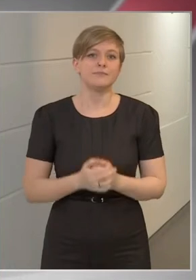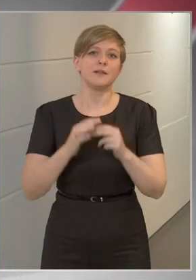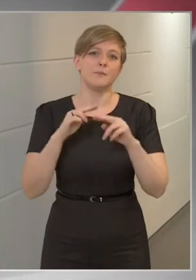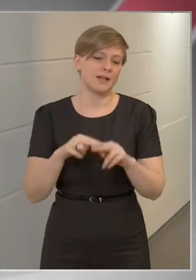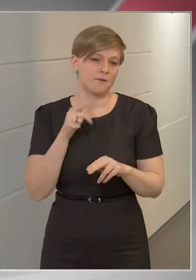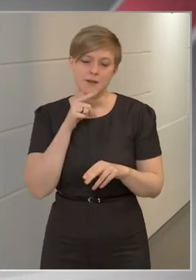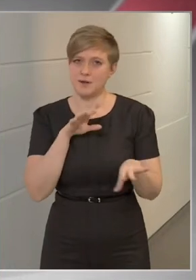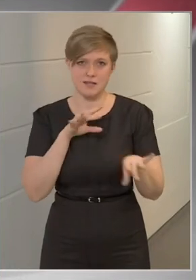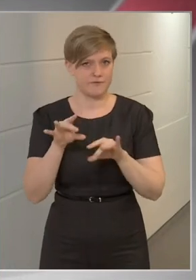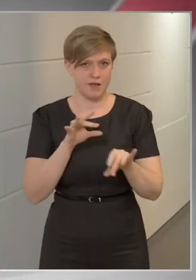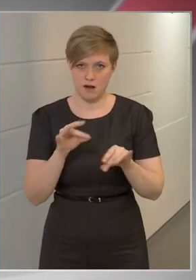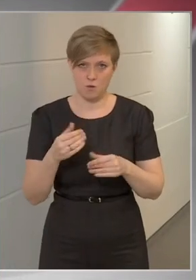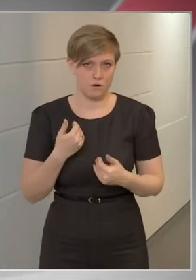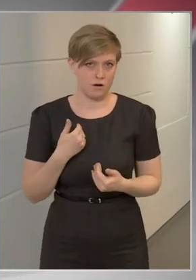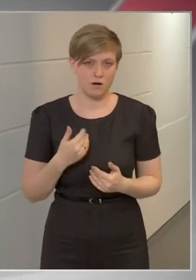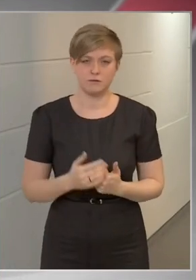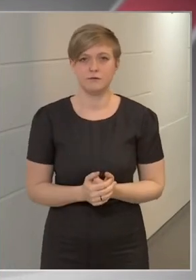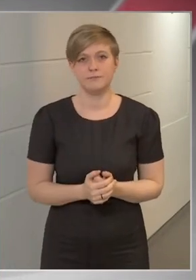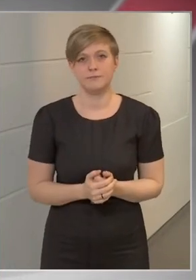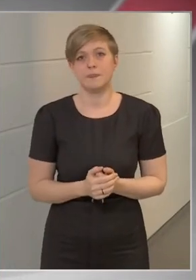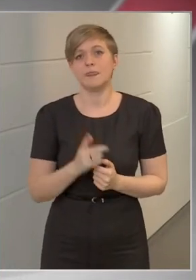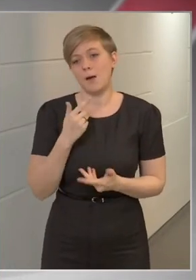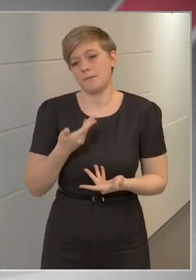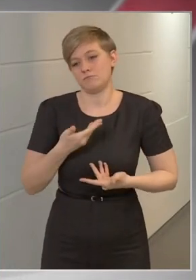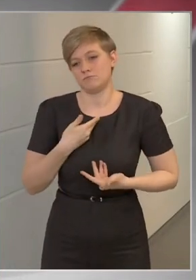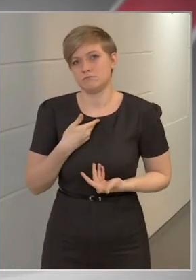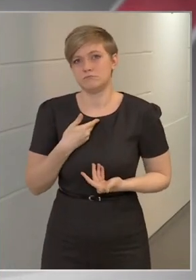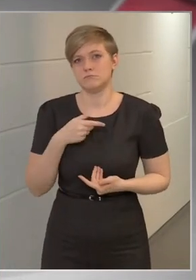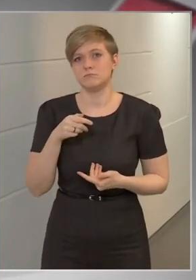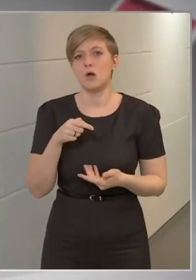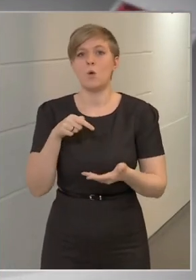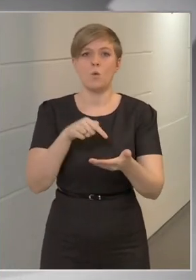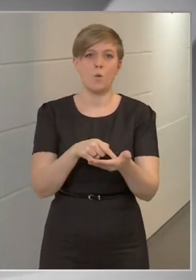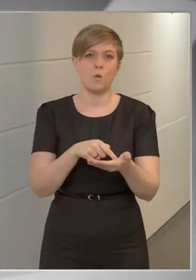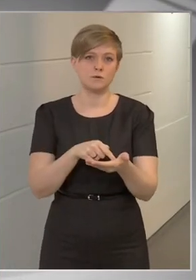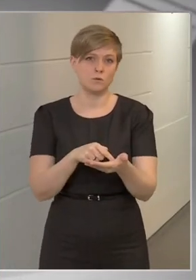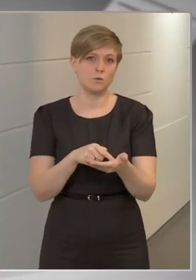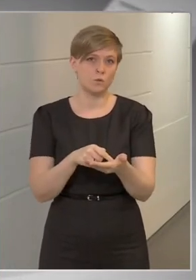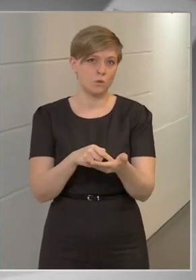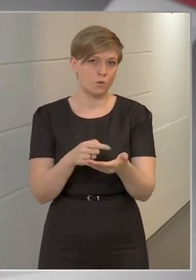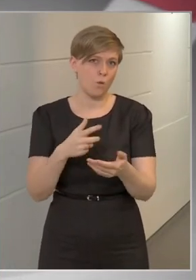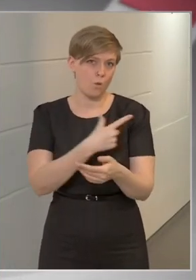fogok válogatni, tehát ami jut azon az oltóponton, ahol be hívnak.